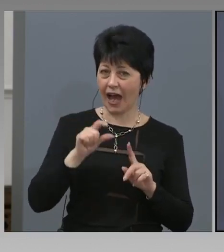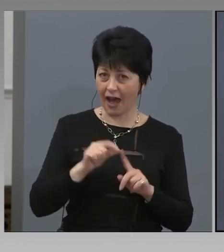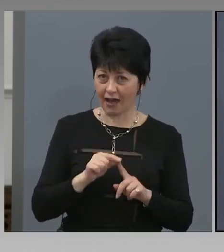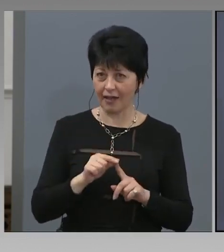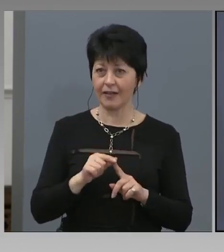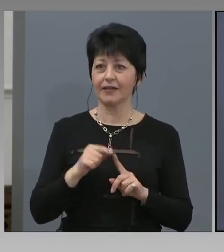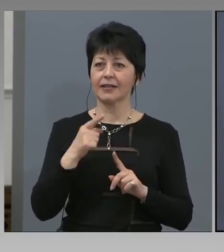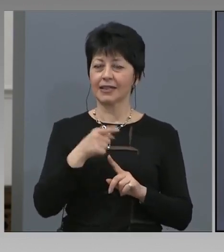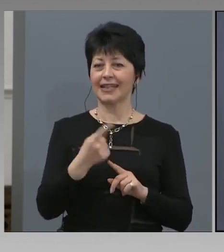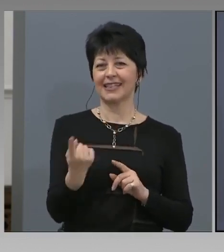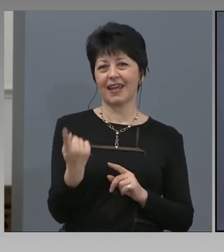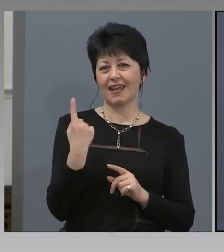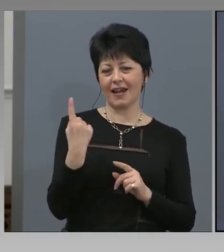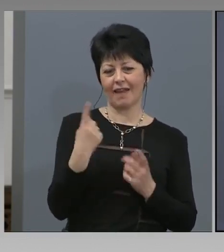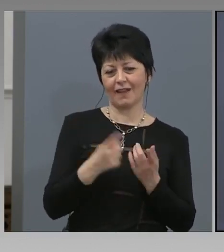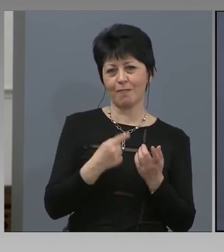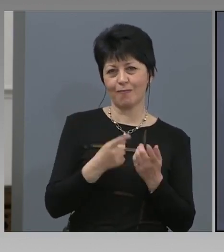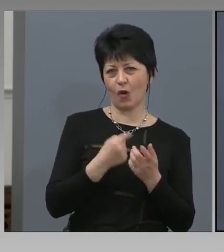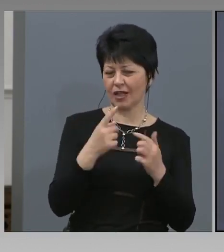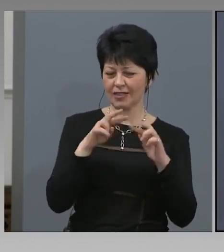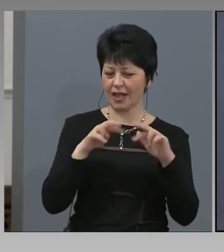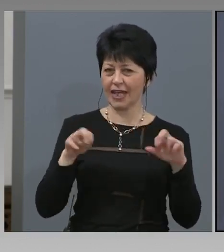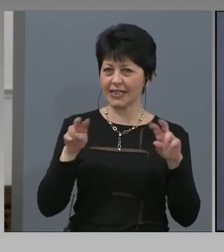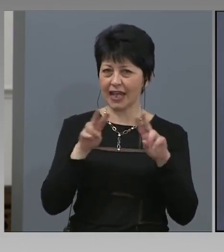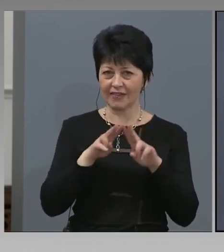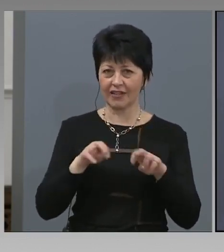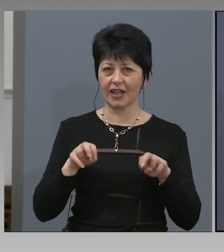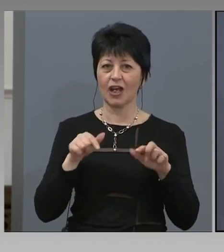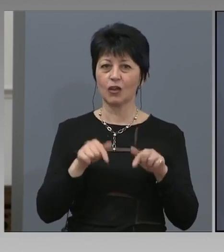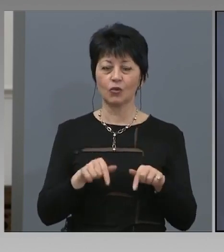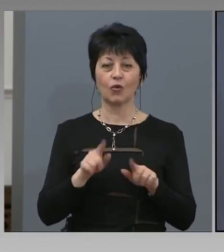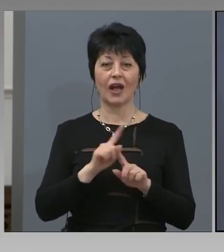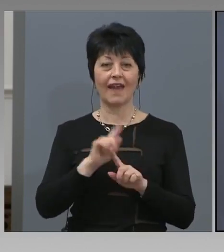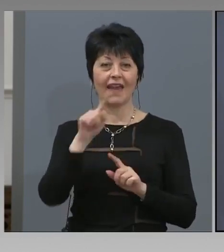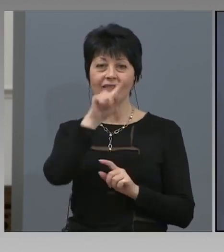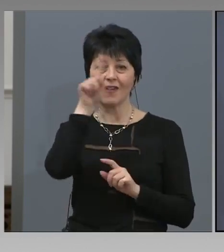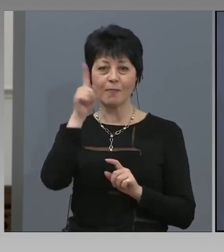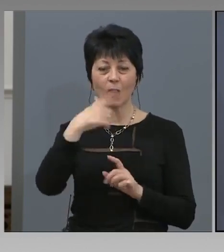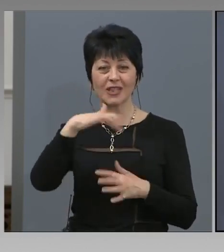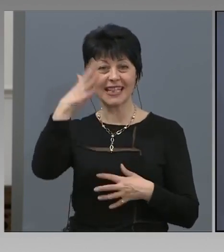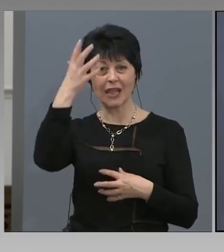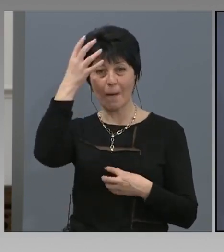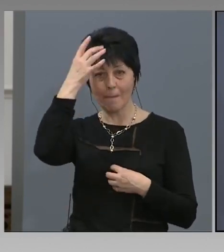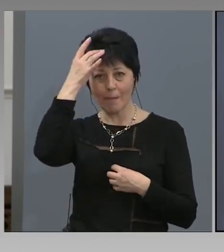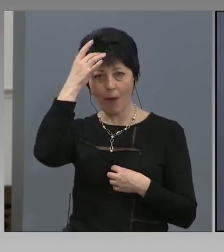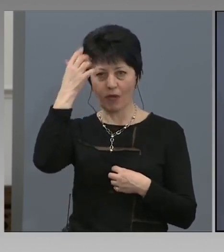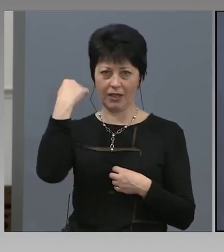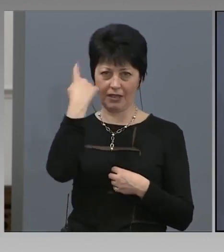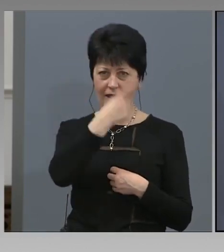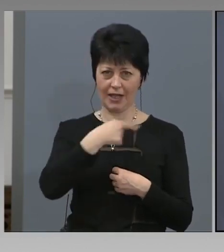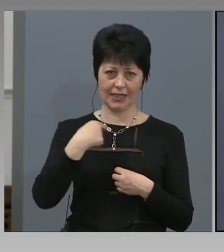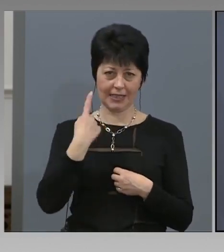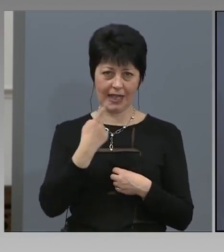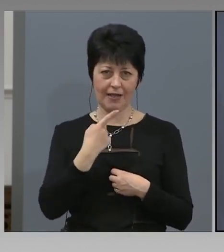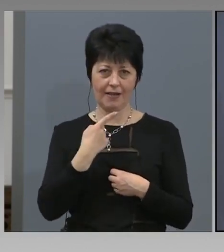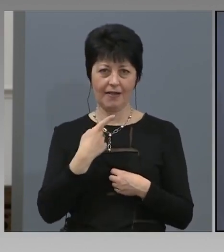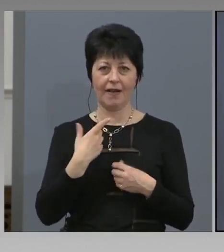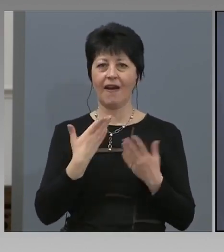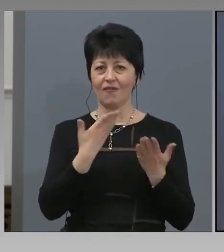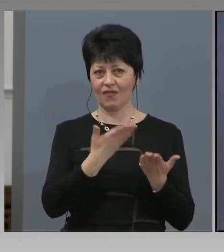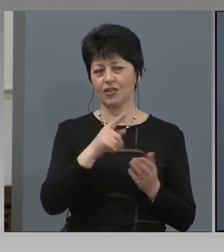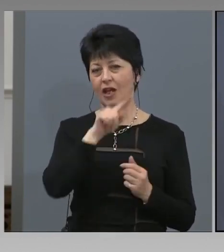хиляда бройки. Тук не става въпрос за болни лица само, че. Вашия въпрос беше колко болни лица